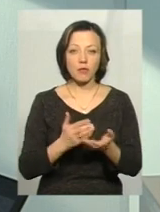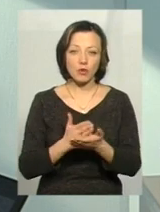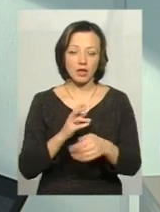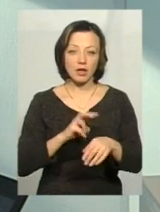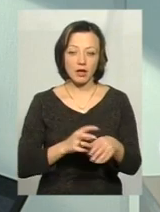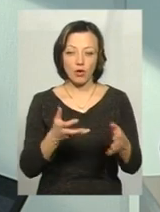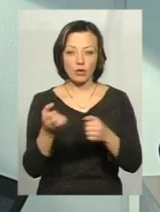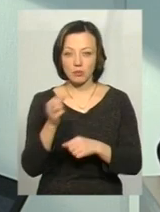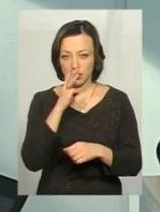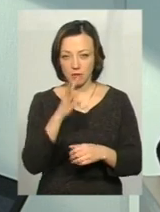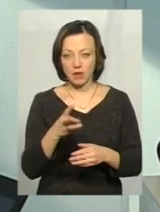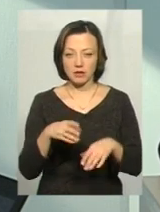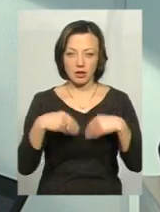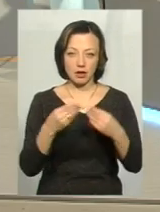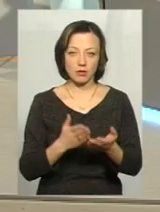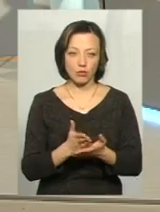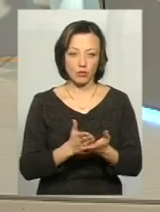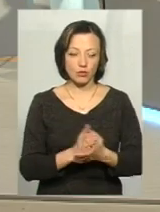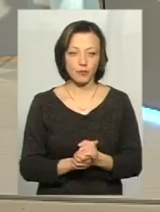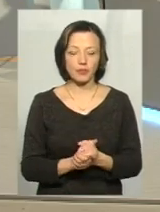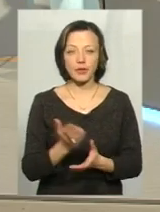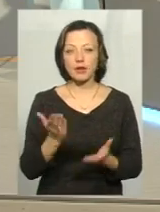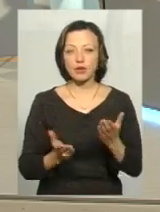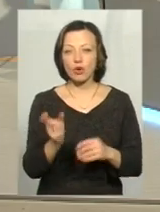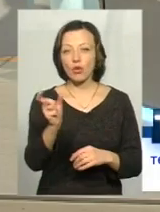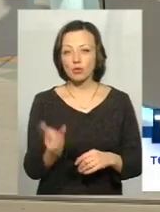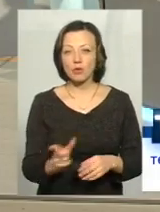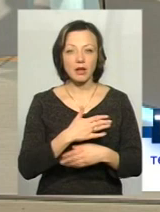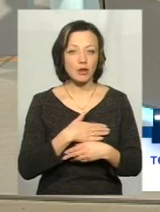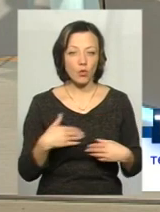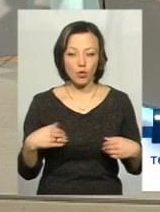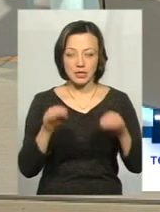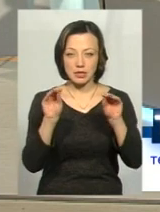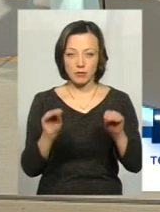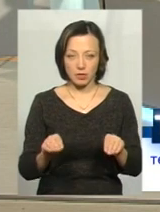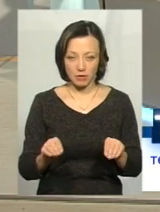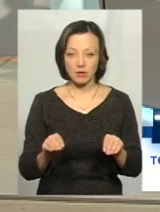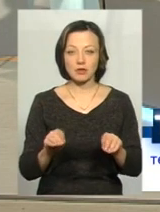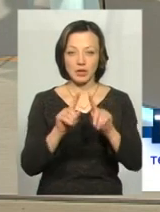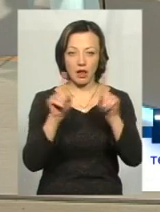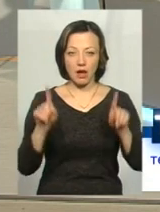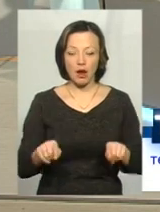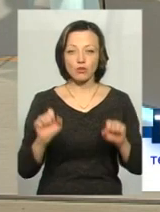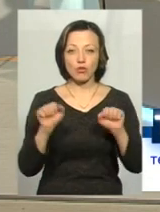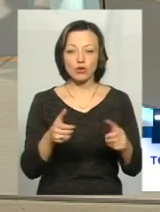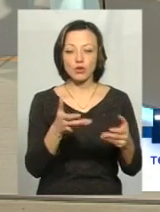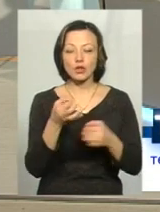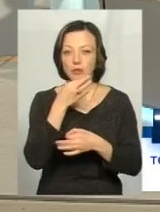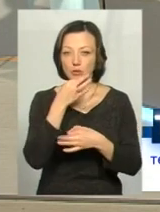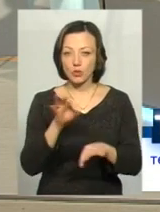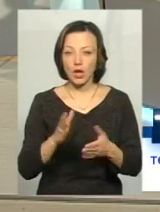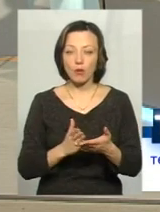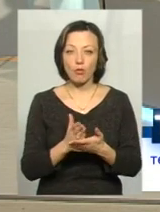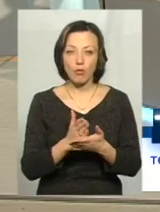відповідно отримати плату за надану послугу. Якщо ж особа не хоче заповняти декларацію, вона може отримати будь-які